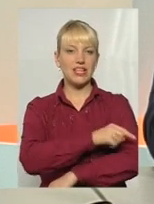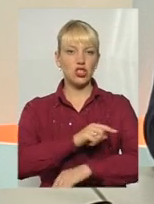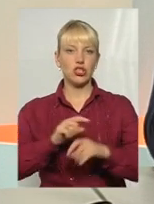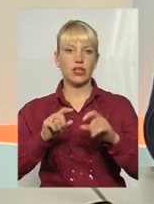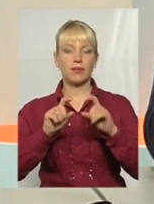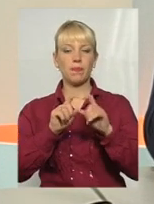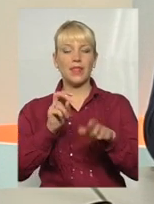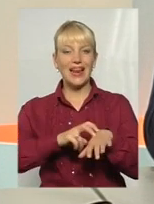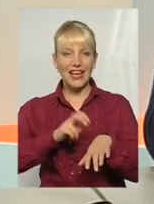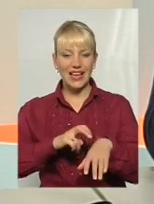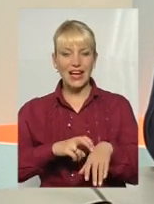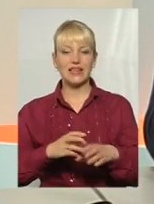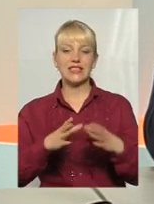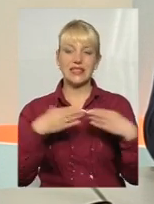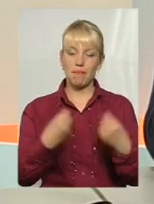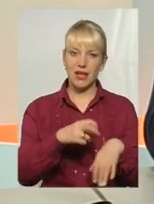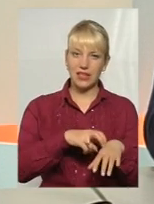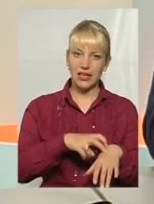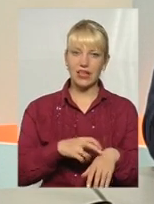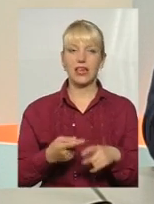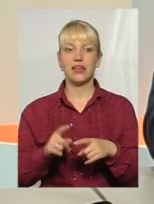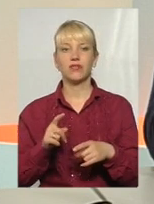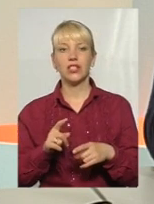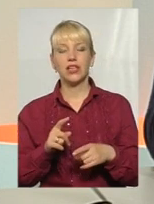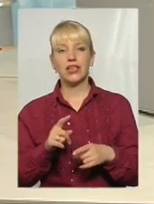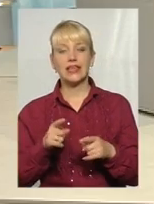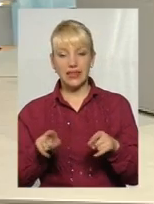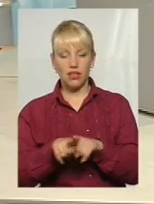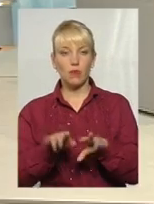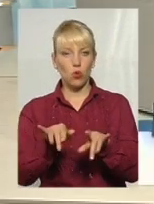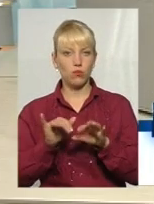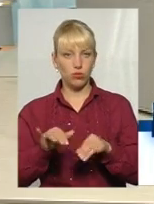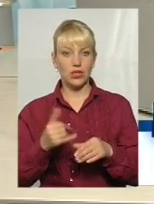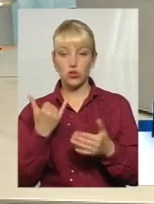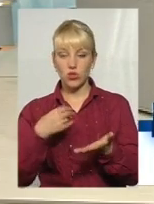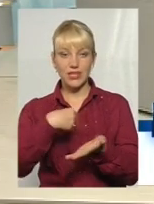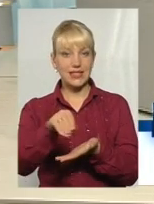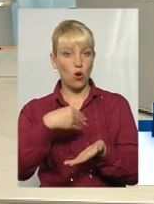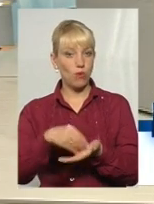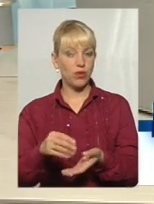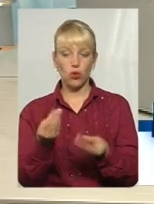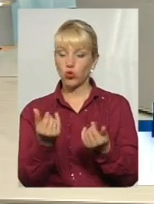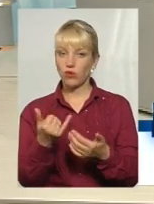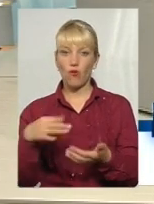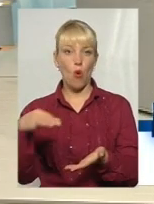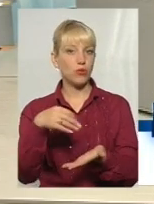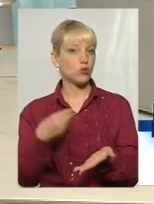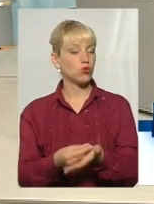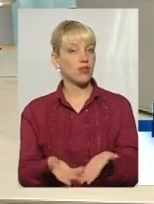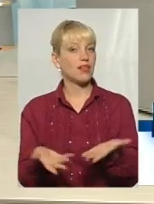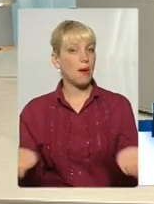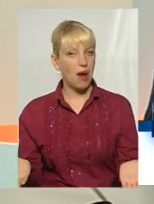медицини, а також сторінну лампу охорони здоров'я. Сьогодні закупити коштів в обласному бюджеті немає.